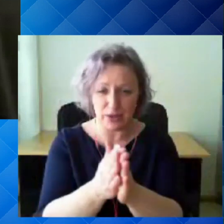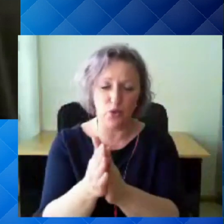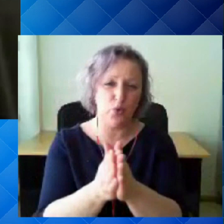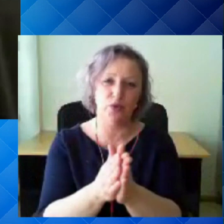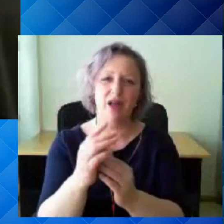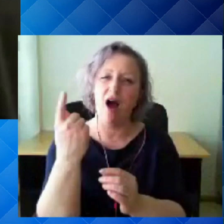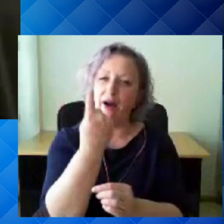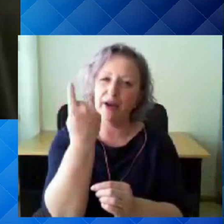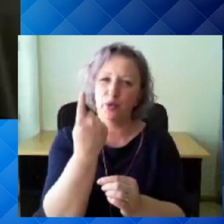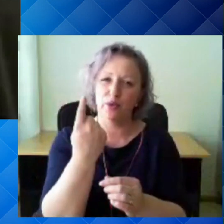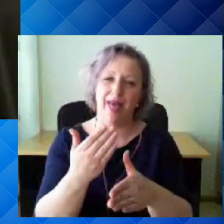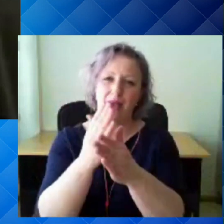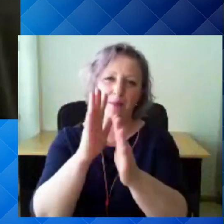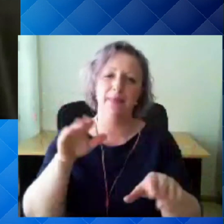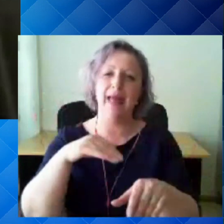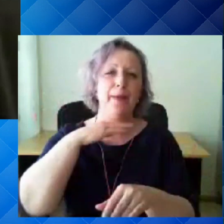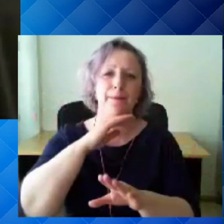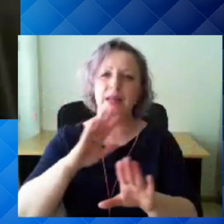meid siin kovidis praegu haitab.